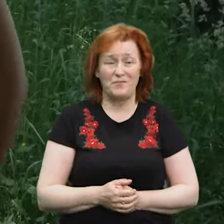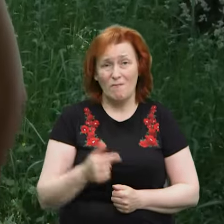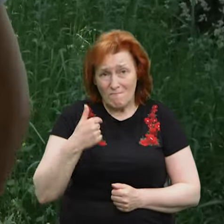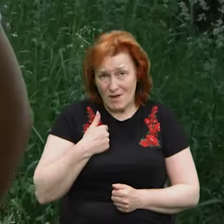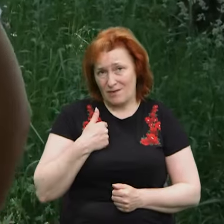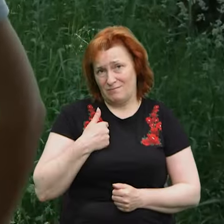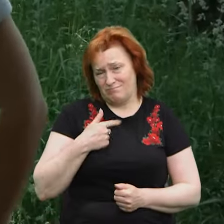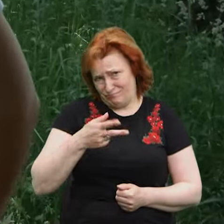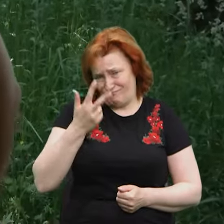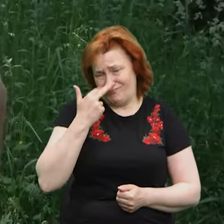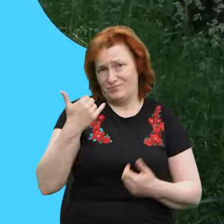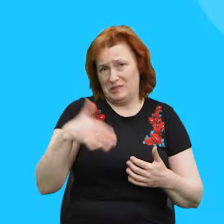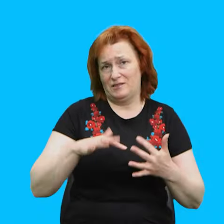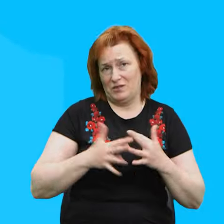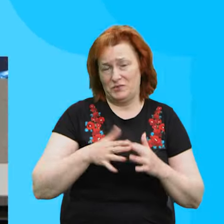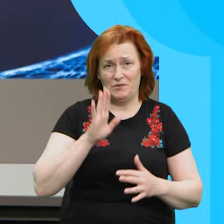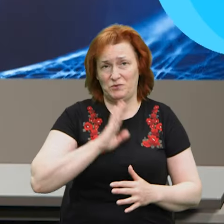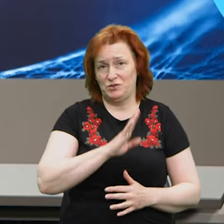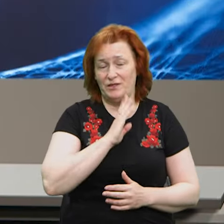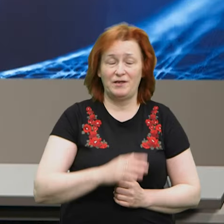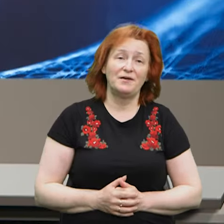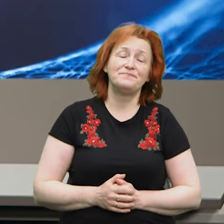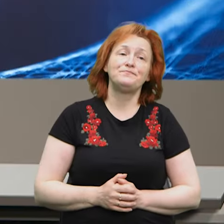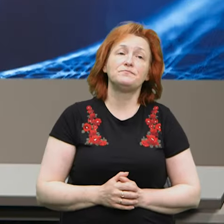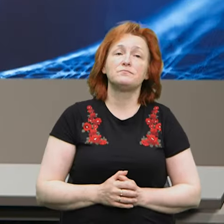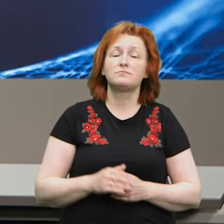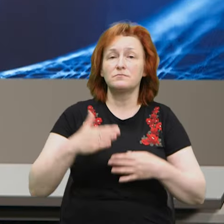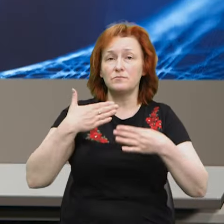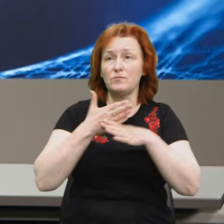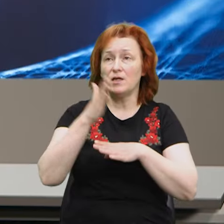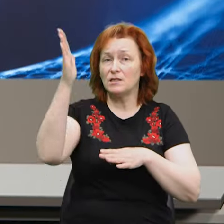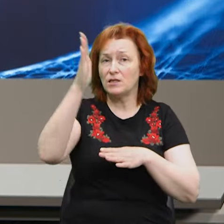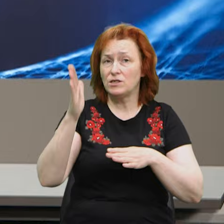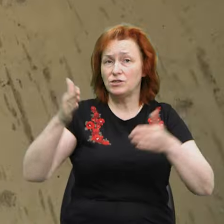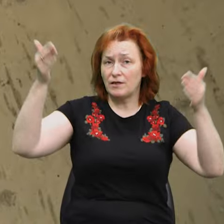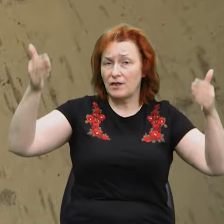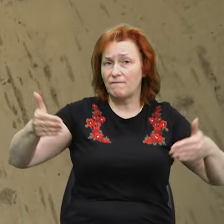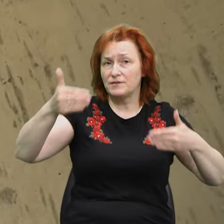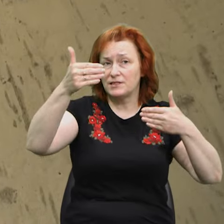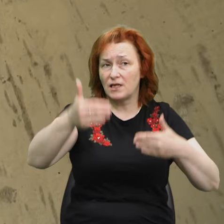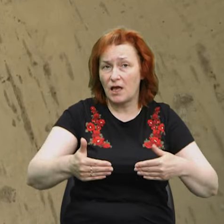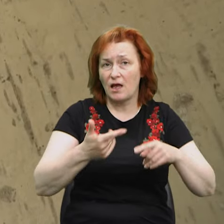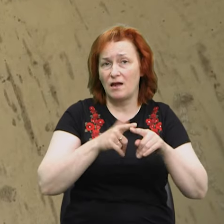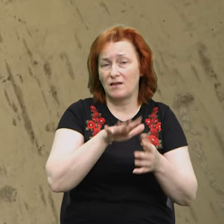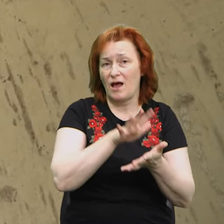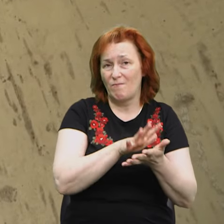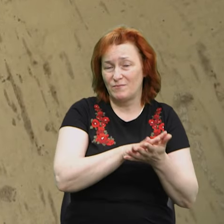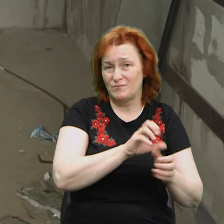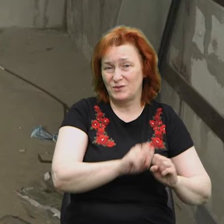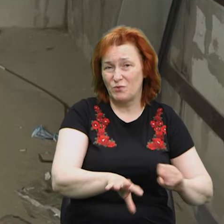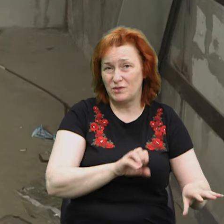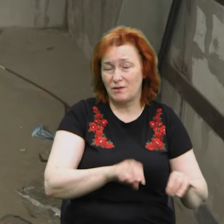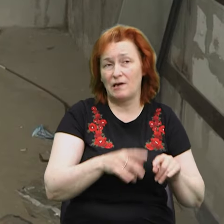сільські жінки, то ми займаємося таким. Тріщини на стінах і стелі, відсутня проводка та невивезене будівельне сміття.